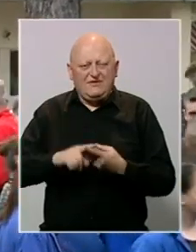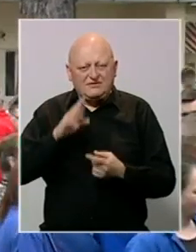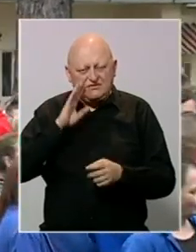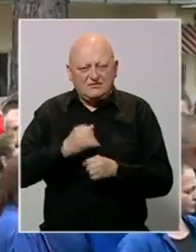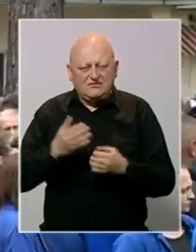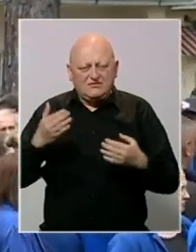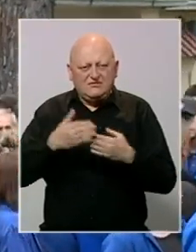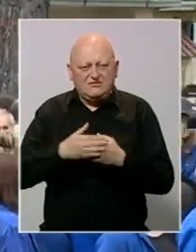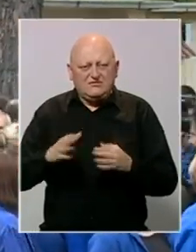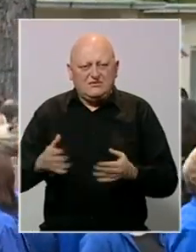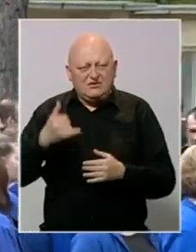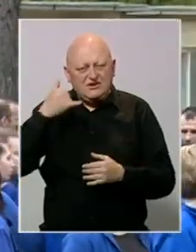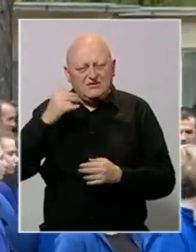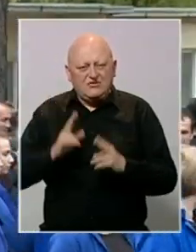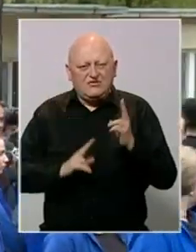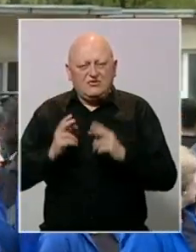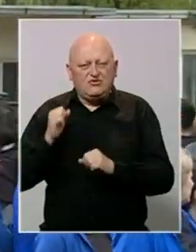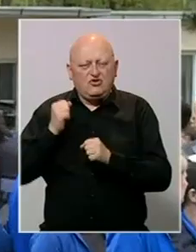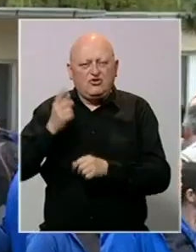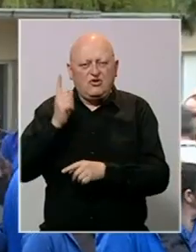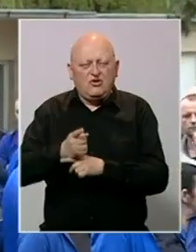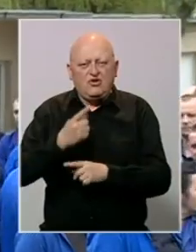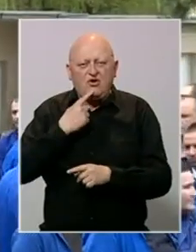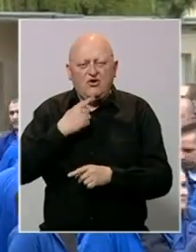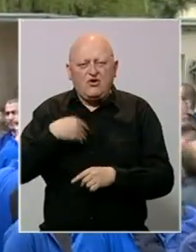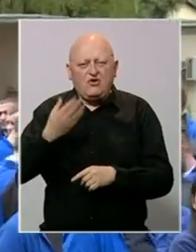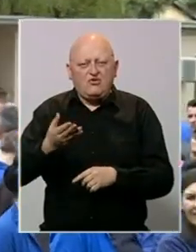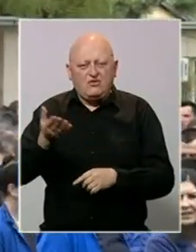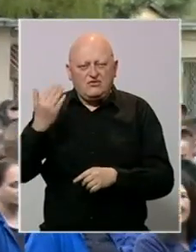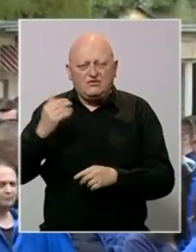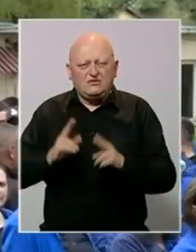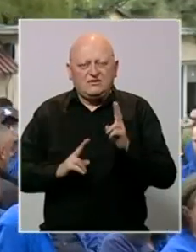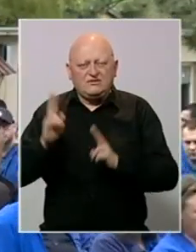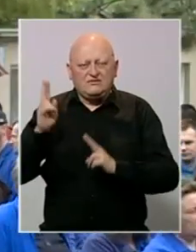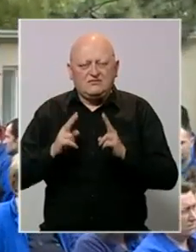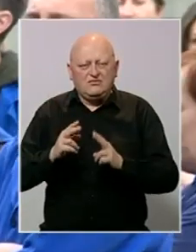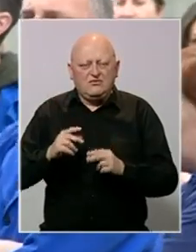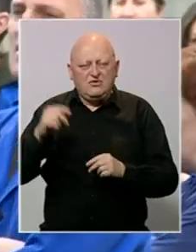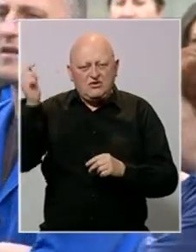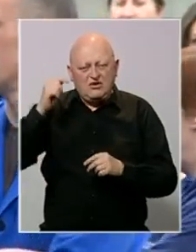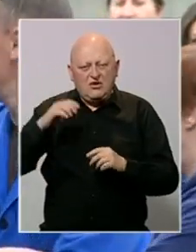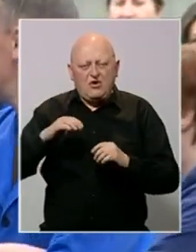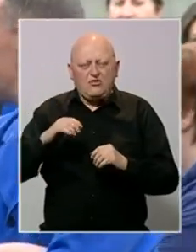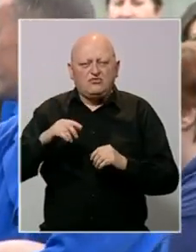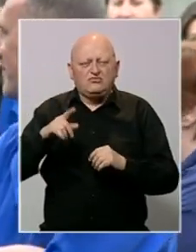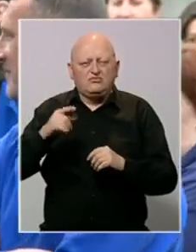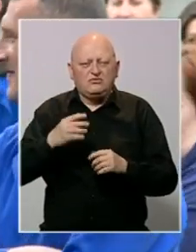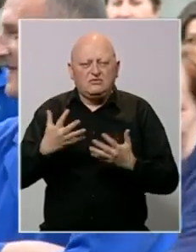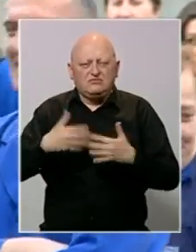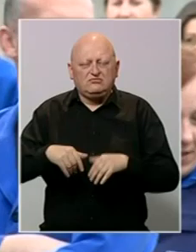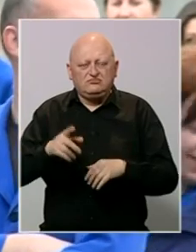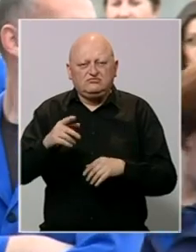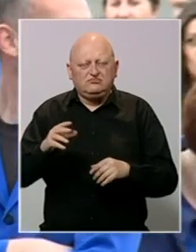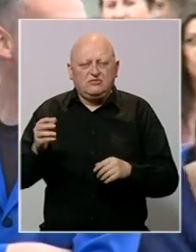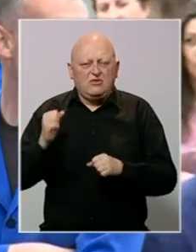BiH sinoći na hitnoj telefonskoj sjednici donijela odluku u kojem daje prethodnu saglastu s nadzornom odboru privrednog društva Ginex za